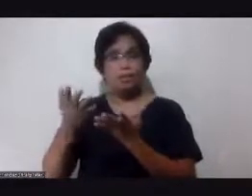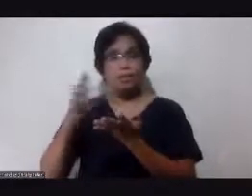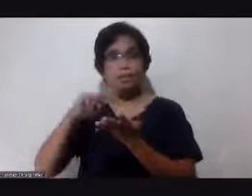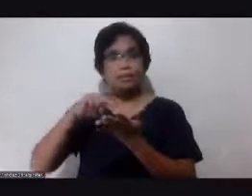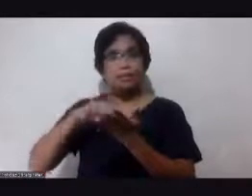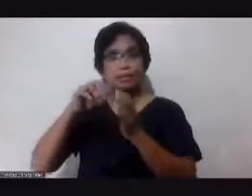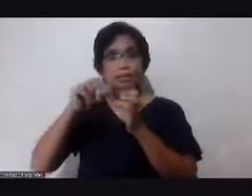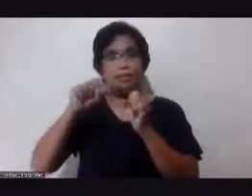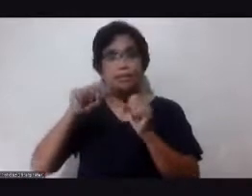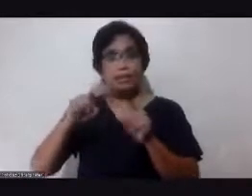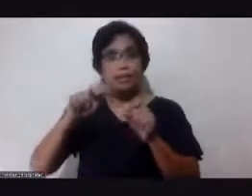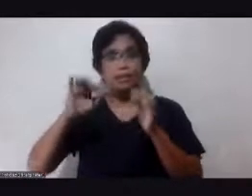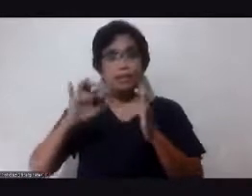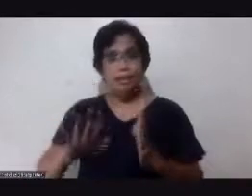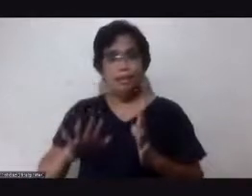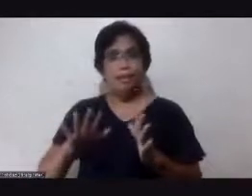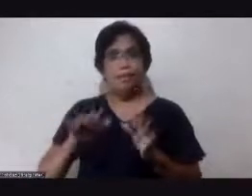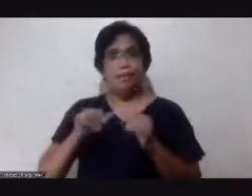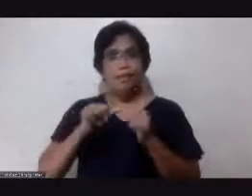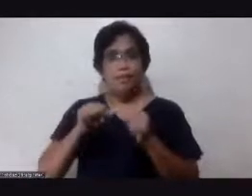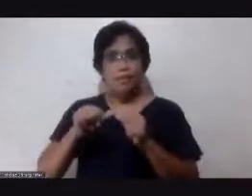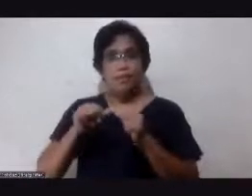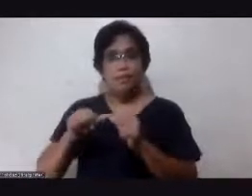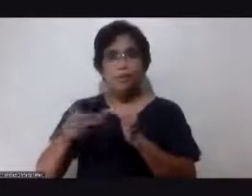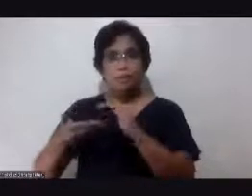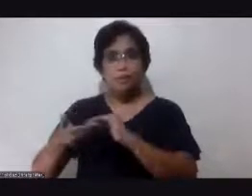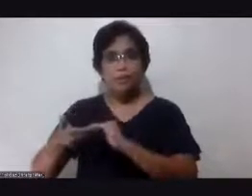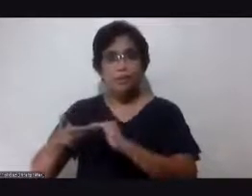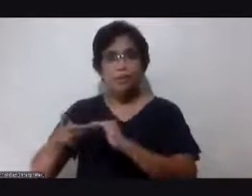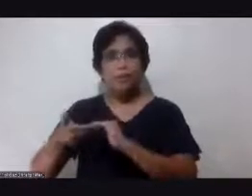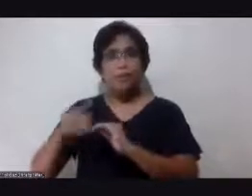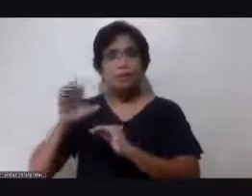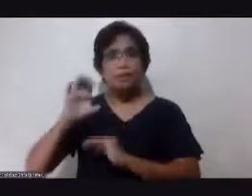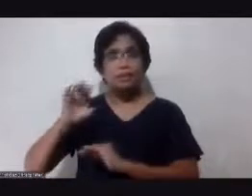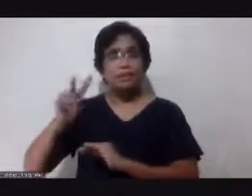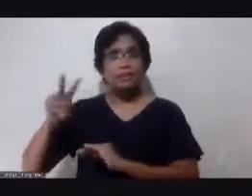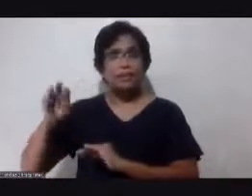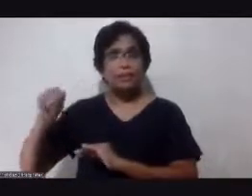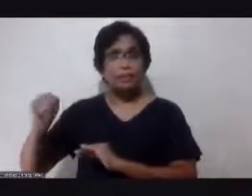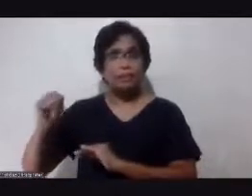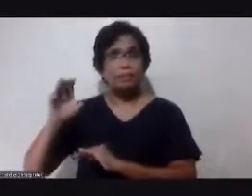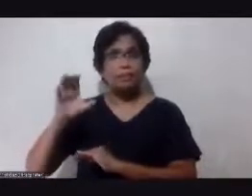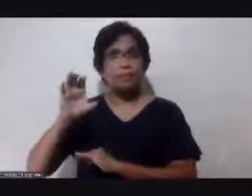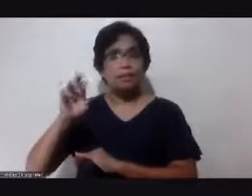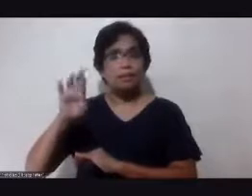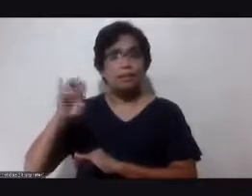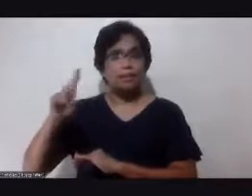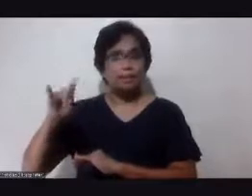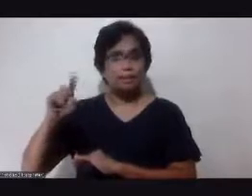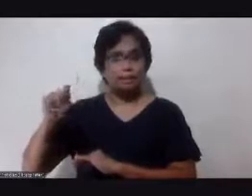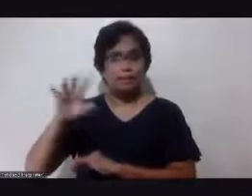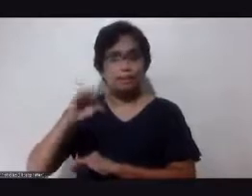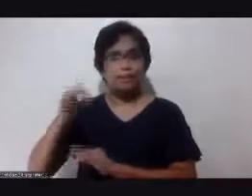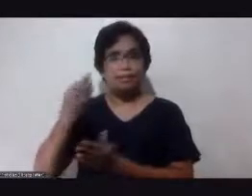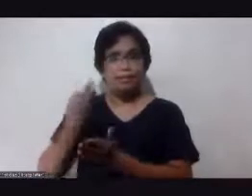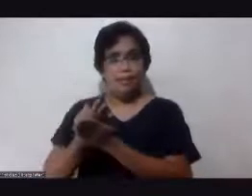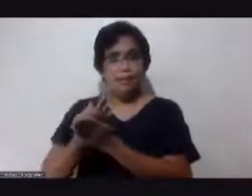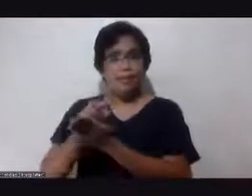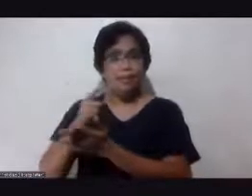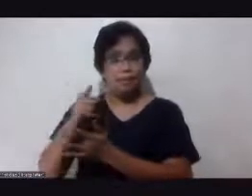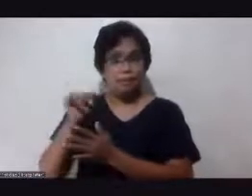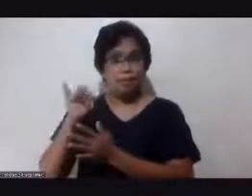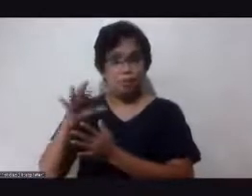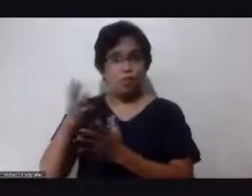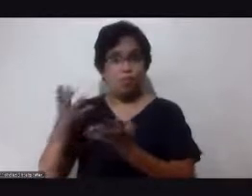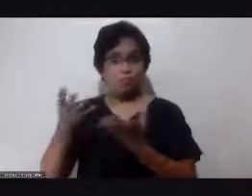Tuloy po rin ang ating tie-up with CVM Credit and Finance. kung interesado kayo maging reseller sa inyong puok, sa inyong